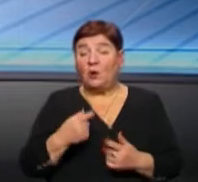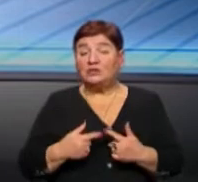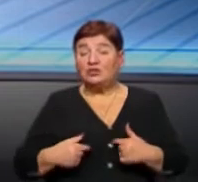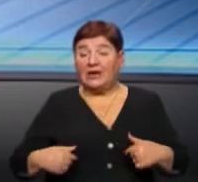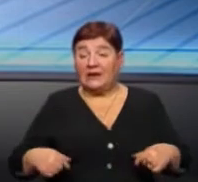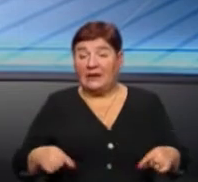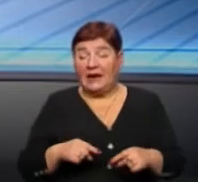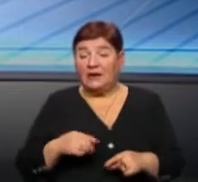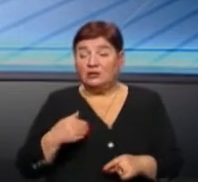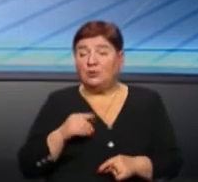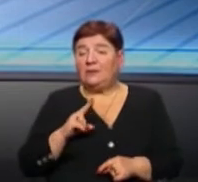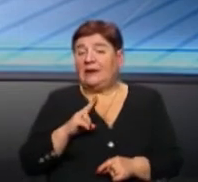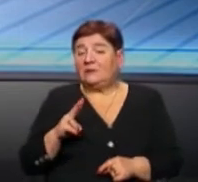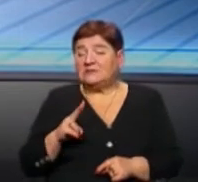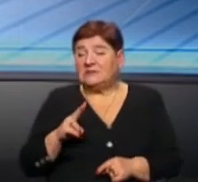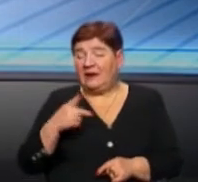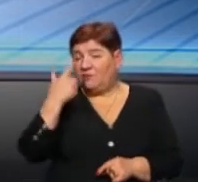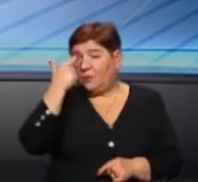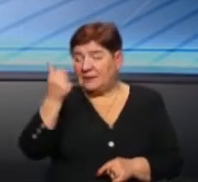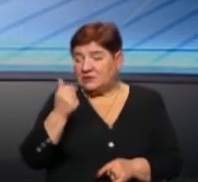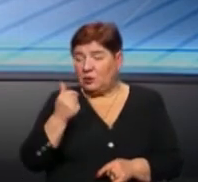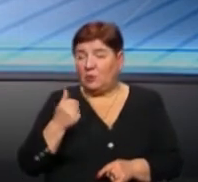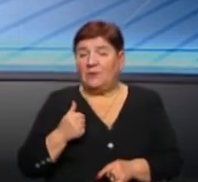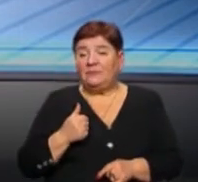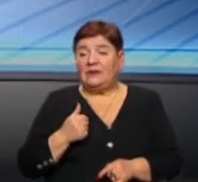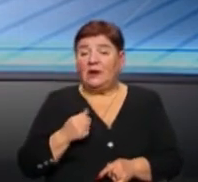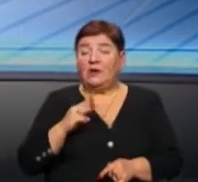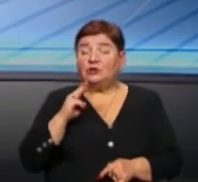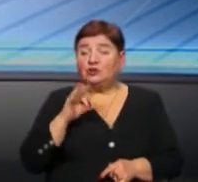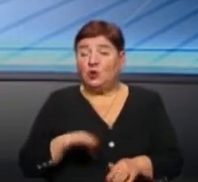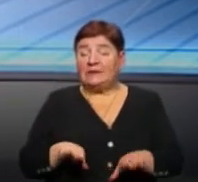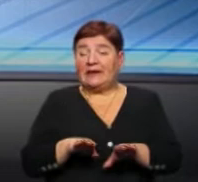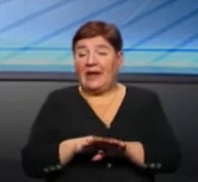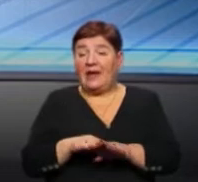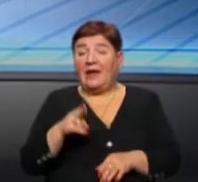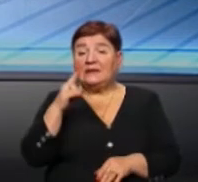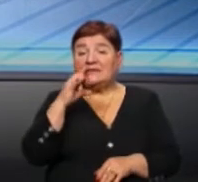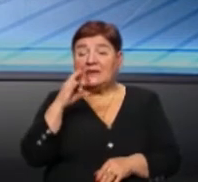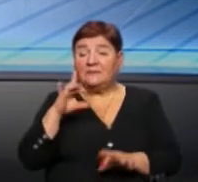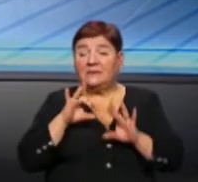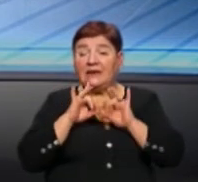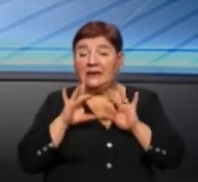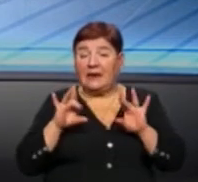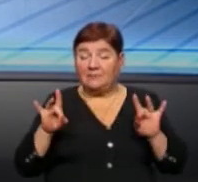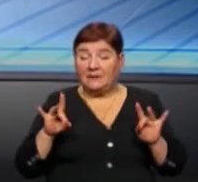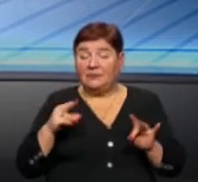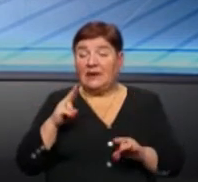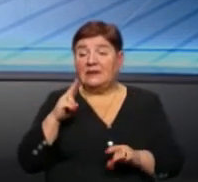споплюшити, скажімо так, інформацію. Що таке дискримінаційна реклама? Це є твердження